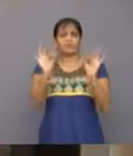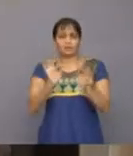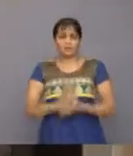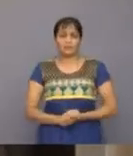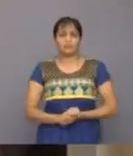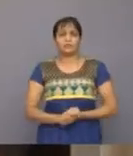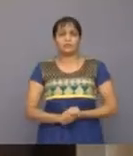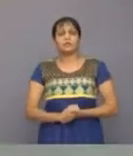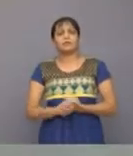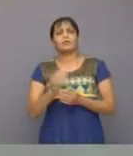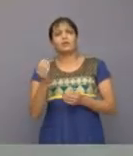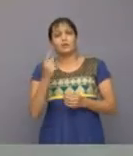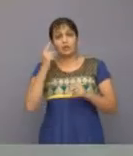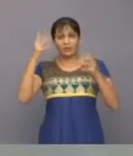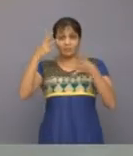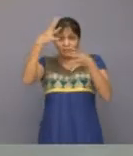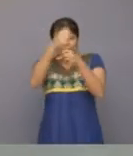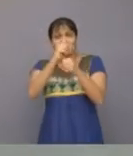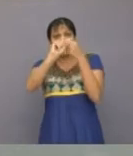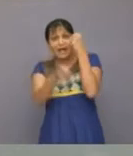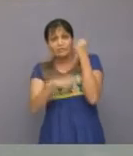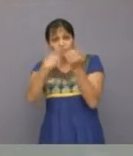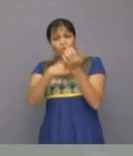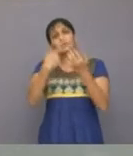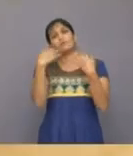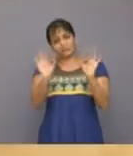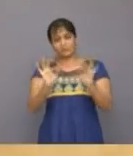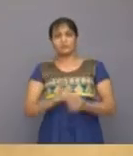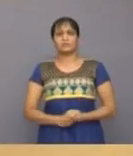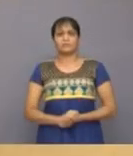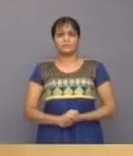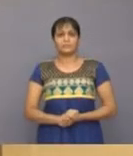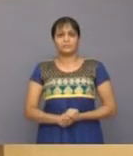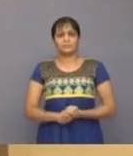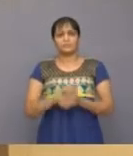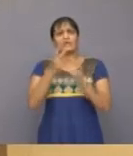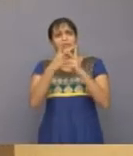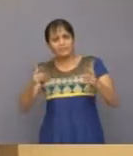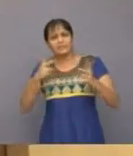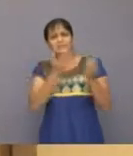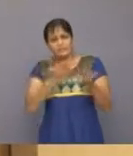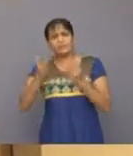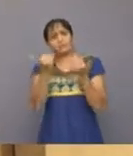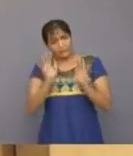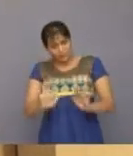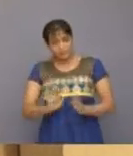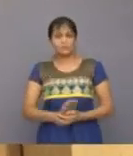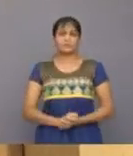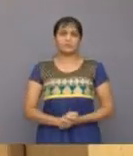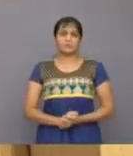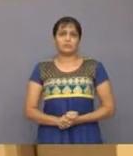समरी रिपोर्ट आपको निशुक्ल दिया जाएगा संसा में अन्य तेवाय भी उपलब्द है